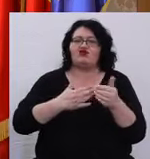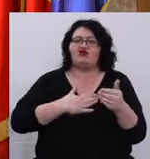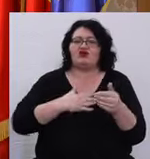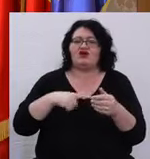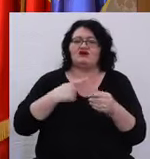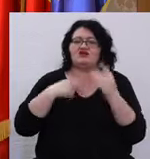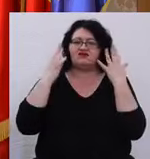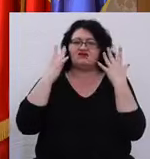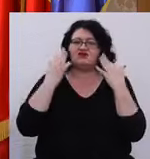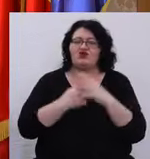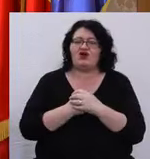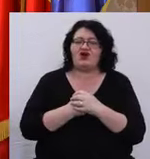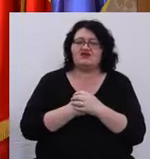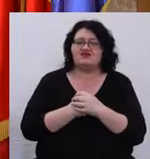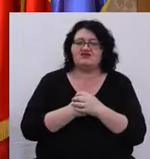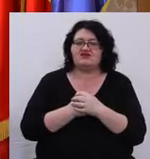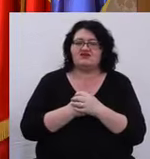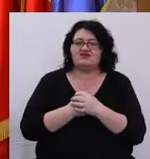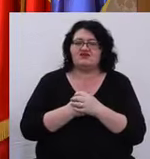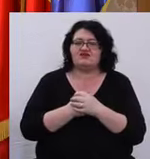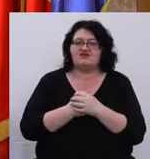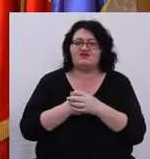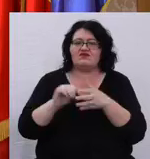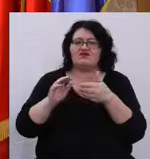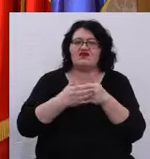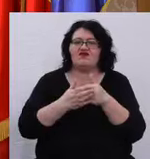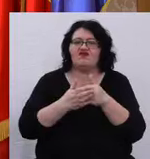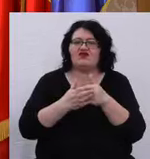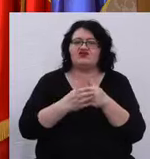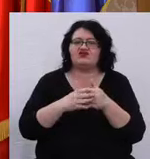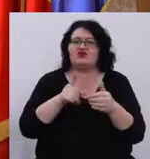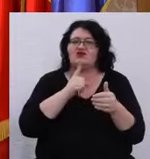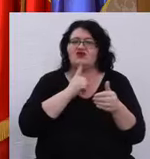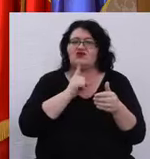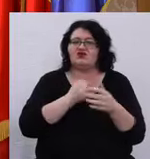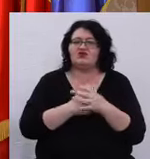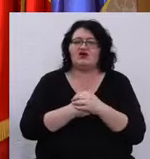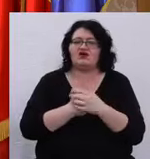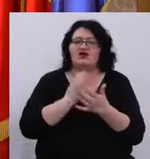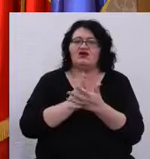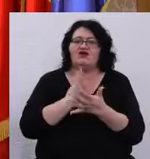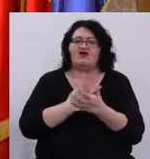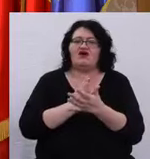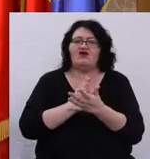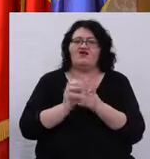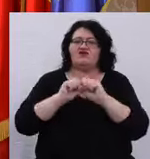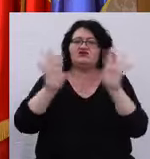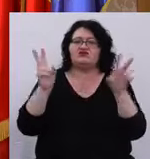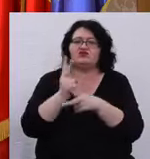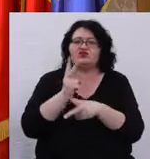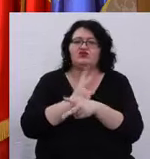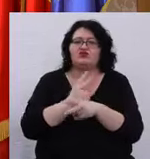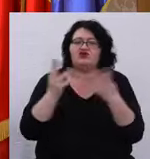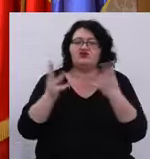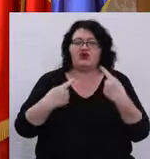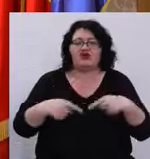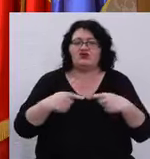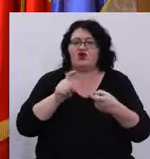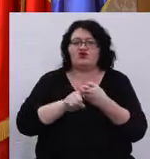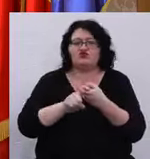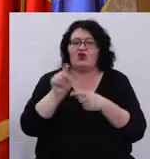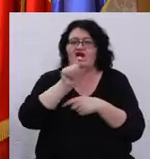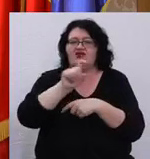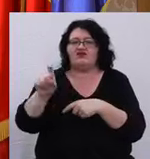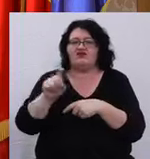sunt îngrijorați, vecinii al căror nume au fost făcute publice și care nu au nicio